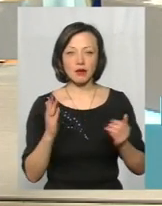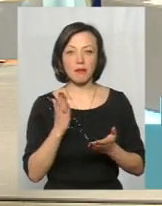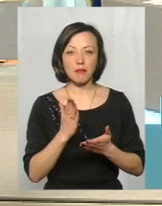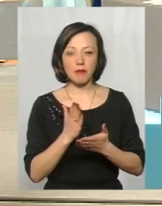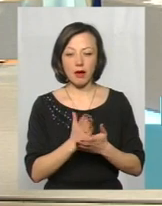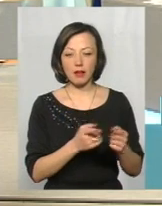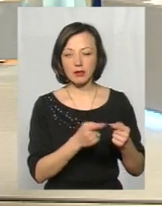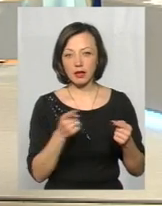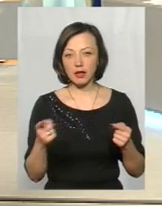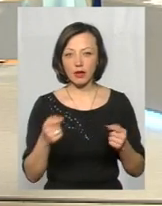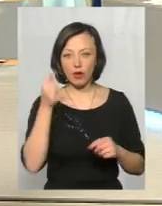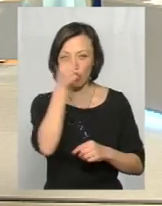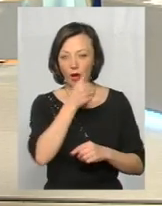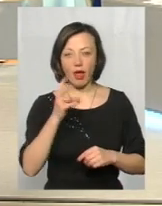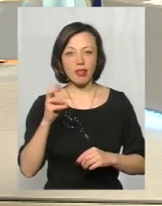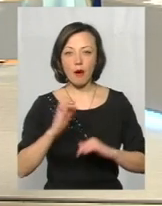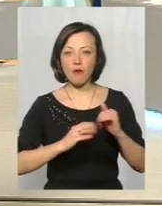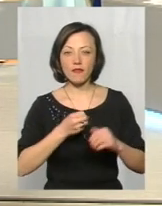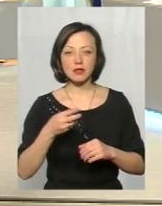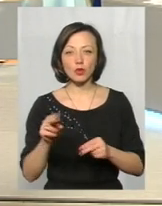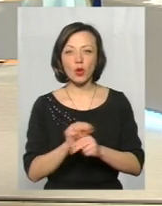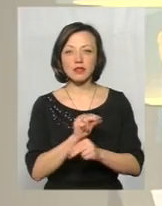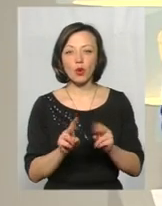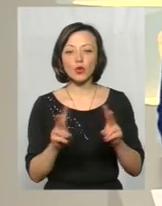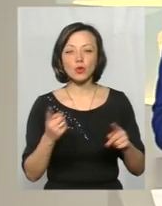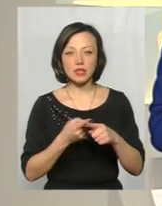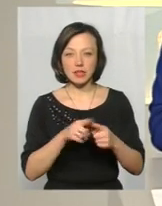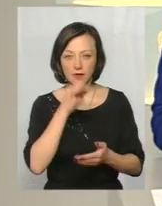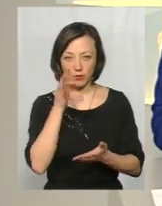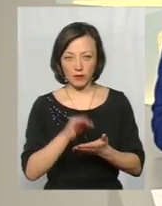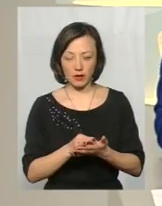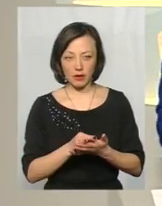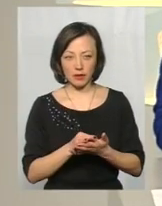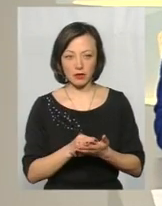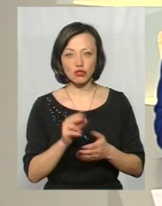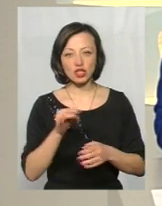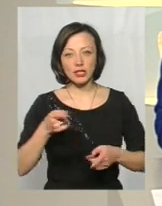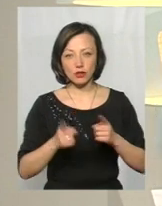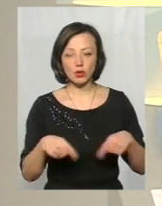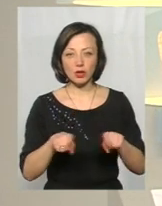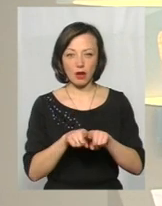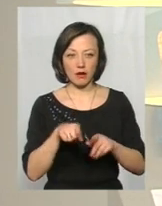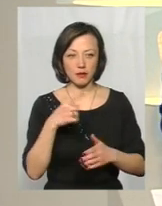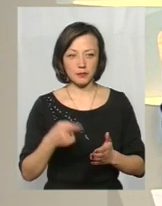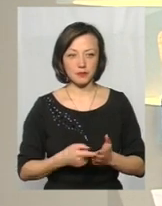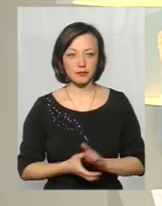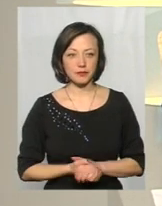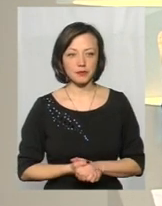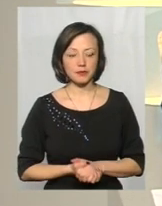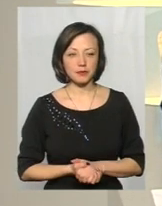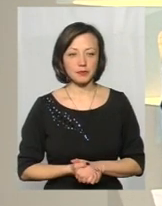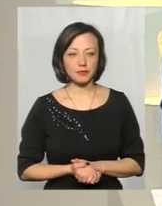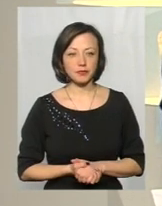напротязі декількох років непрофесійну реставрацію? І хто ж за це відповідає? чи це дійсно так? Пане Сергій, на Вашу думку.